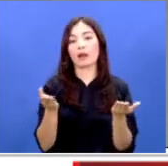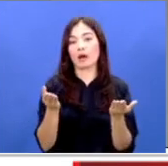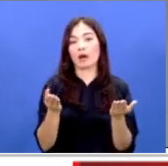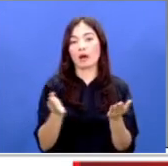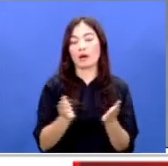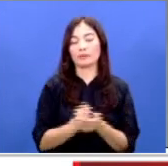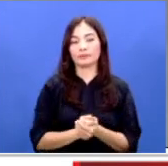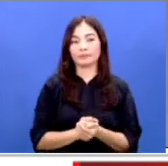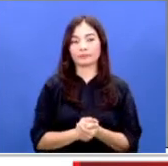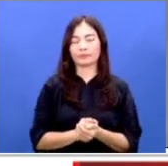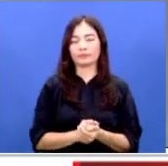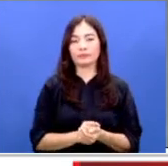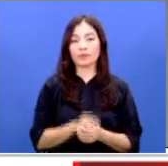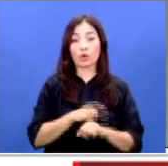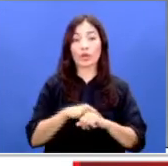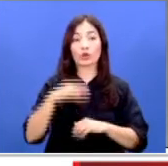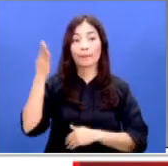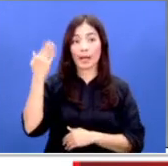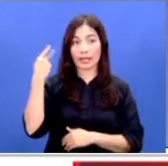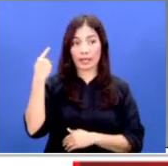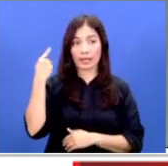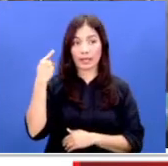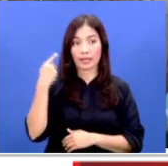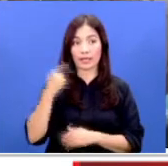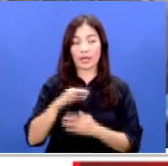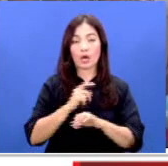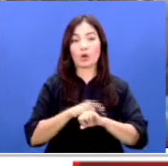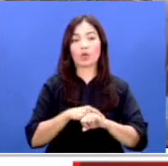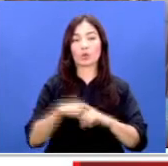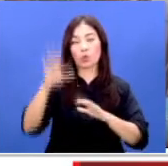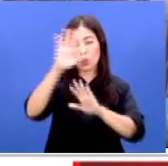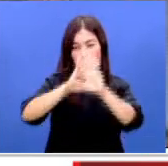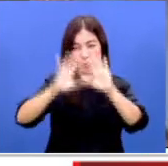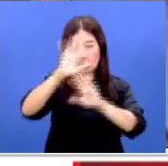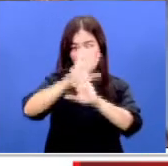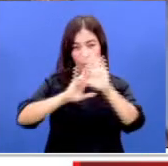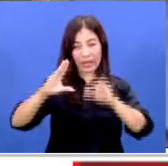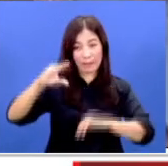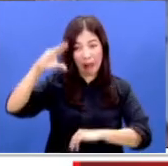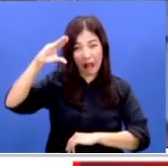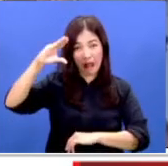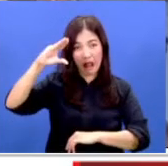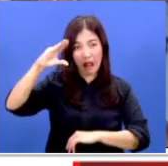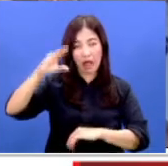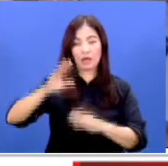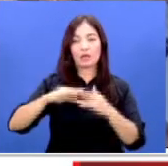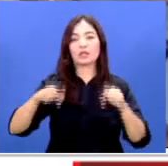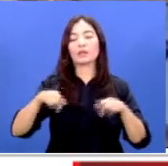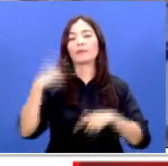Ya, kemarin pada saat begitu pekatnya kabut asap pemerintah